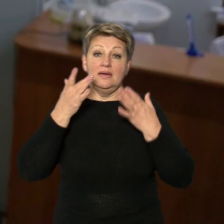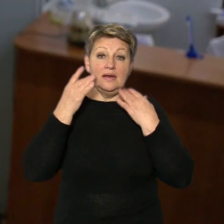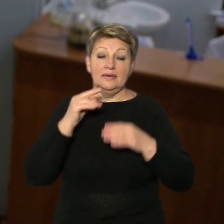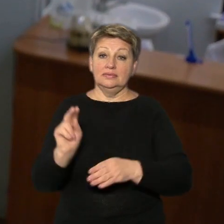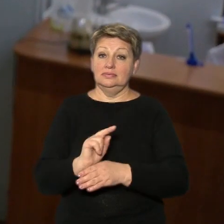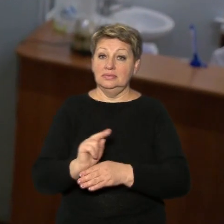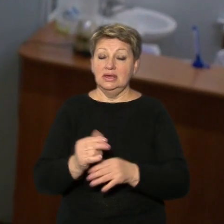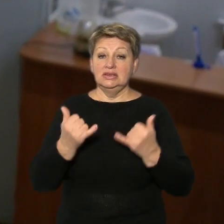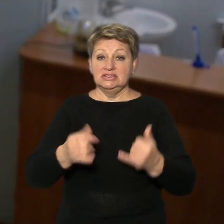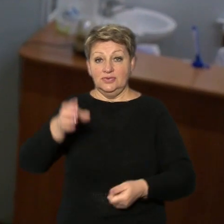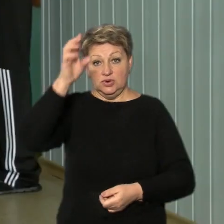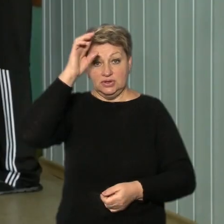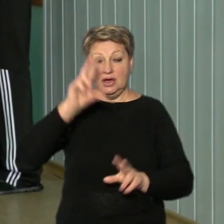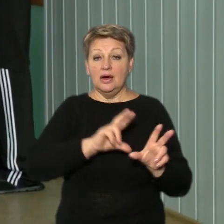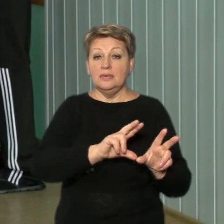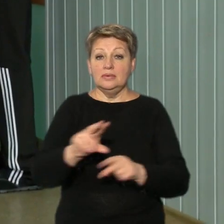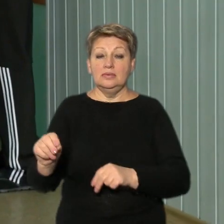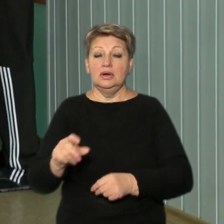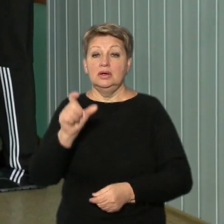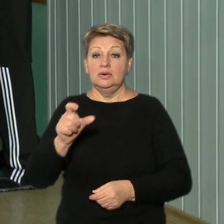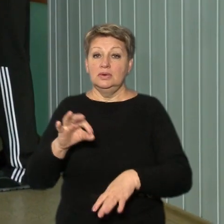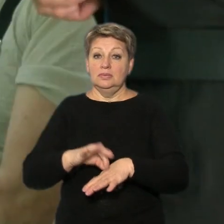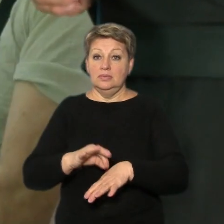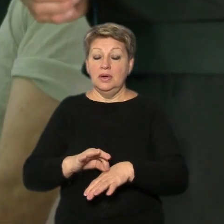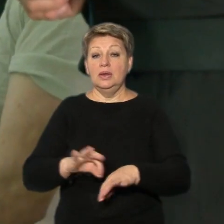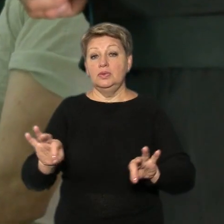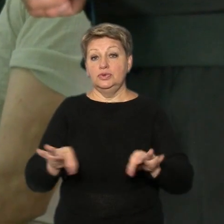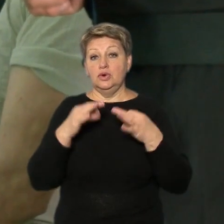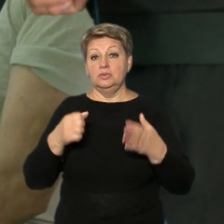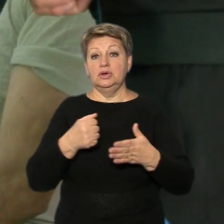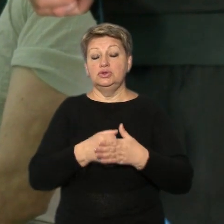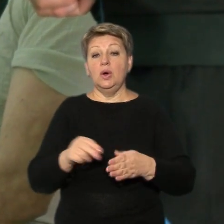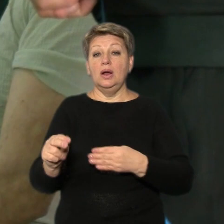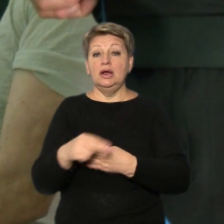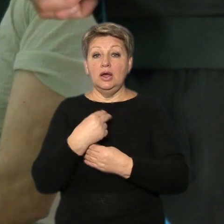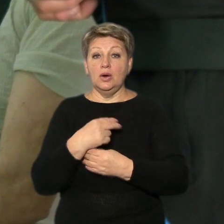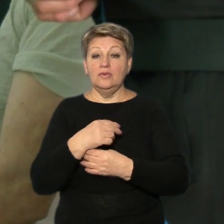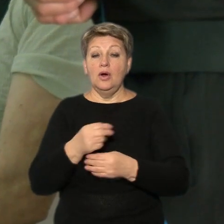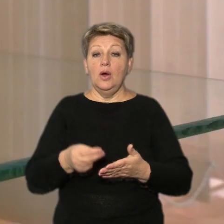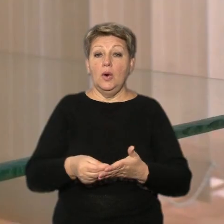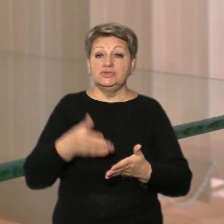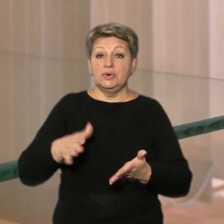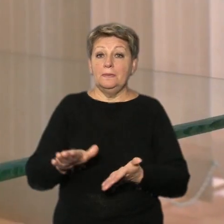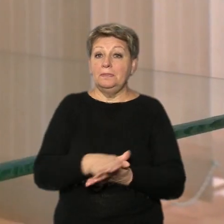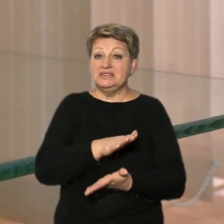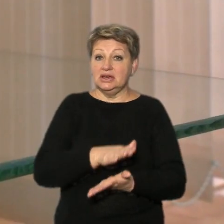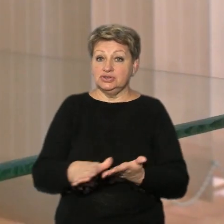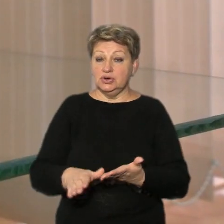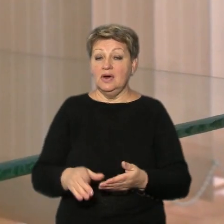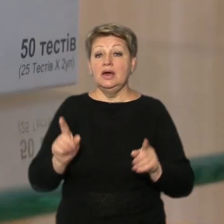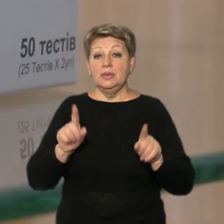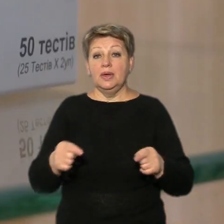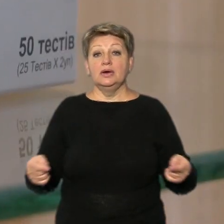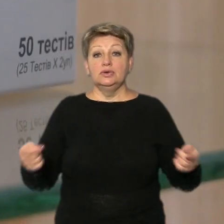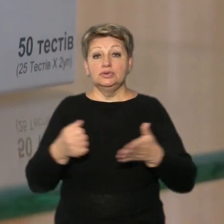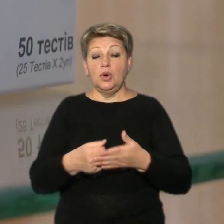Сьогодні держава гарантує пацієнтам із цукровим діабетом доступ до базового лікування інсулінами безкоштовно. Також до визначеного